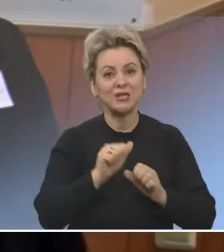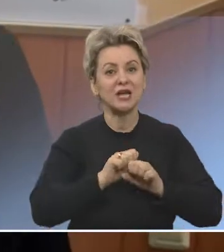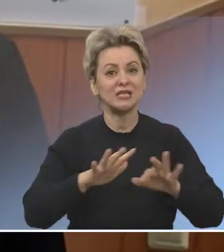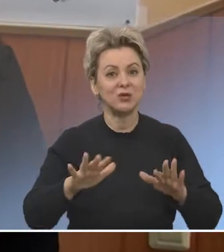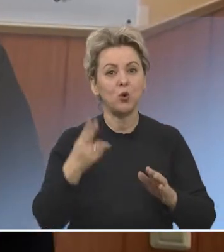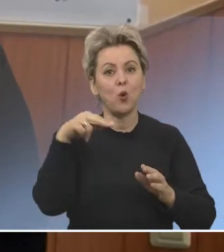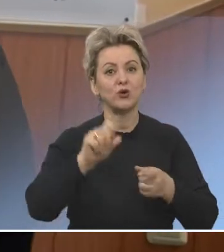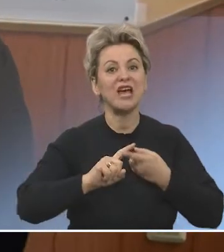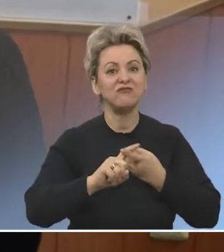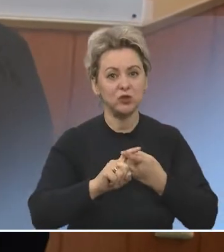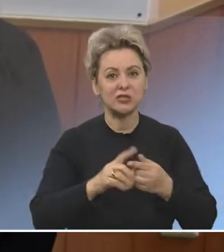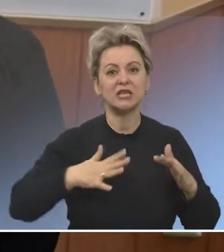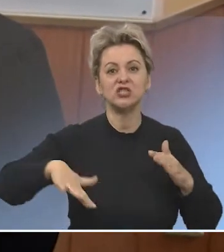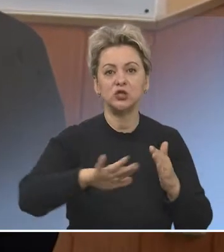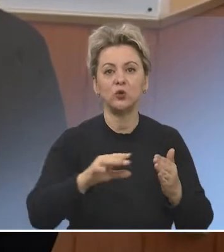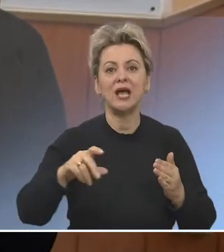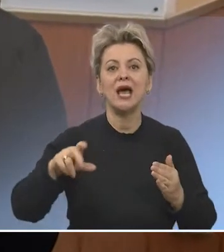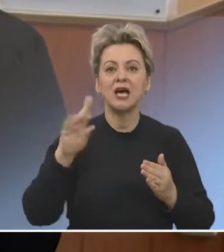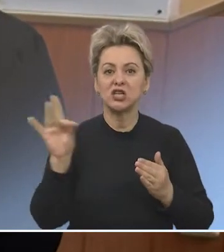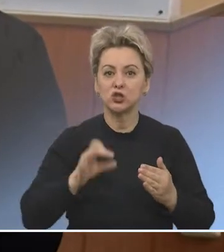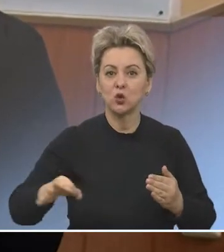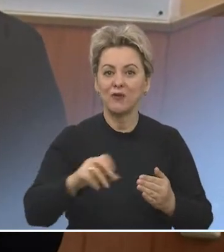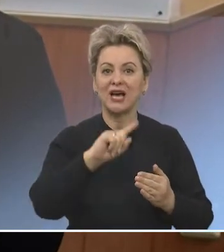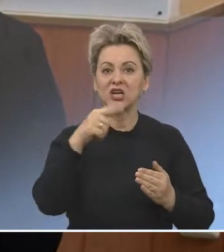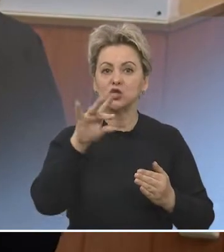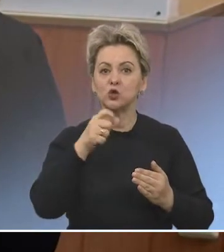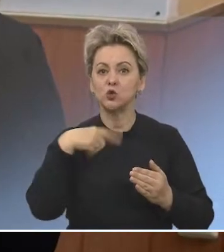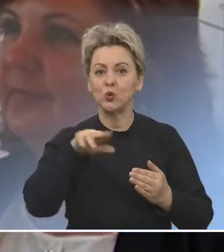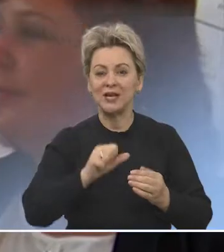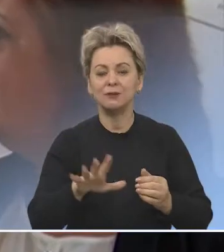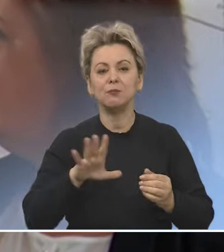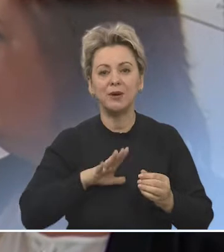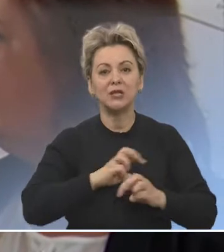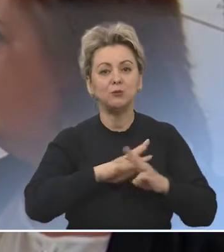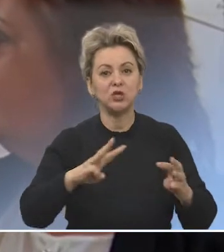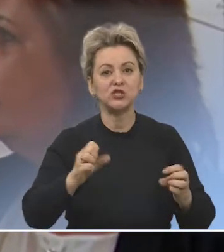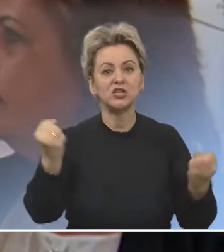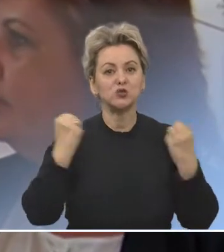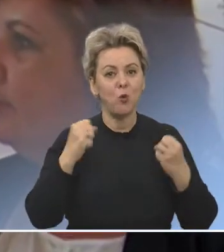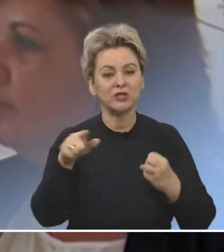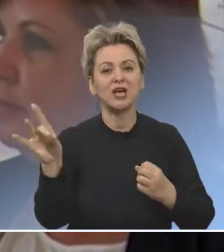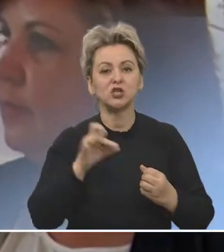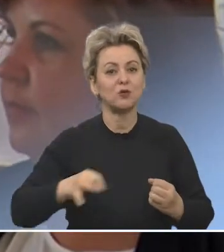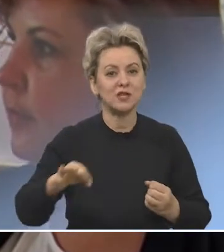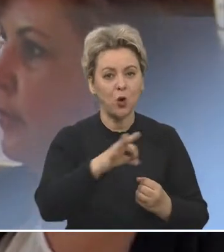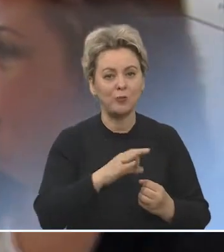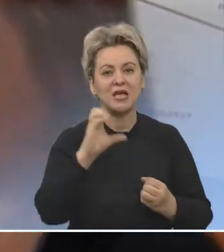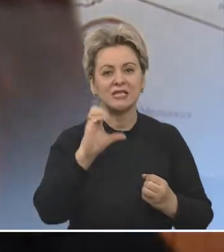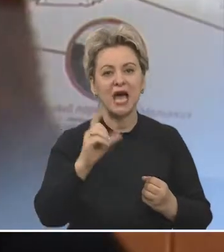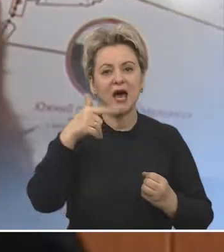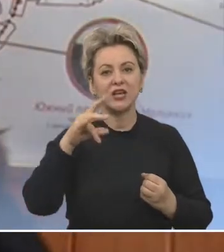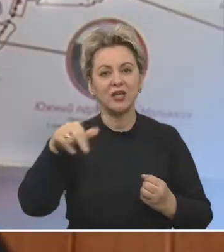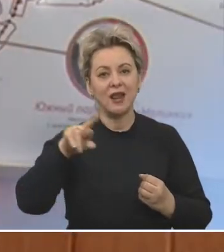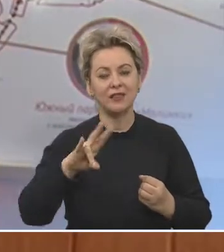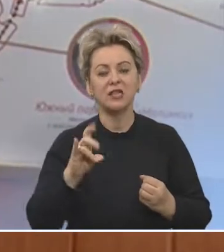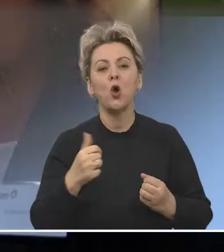предупреждению распространения коронавируса на территории Донского края Красный Сулин посетил министр по физической культуре и спорту Ростовской области